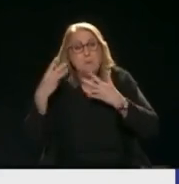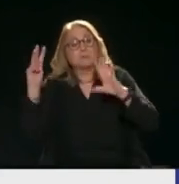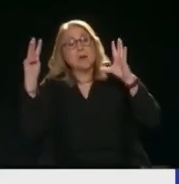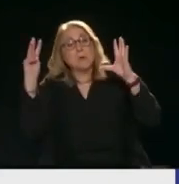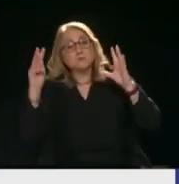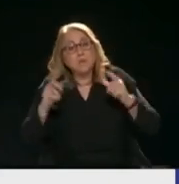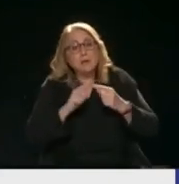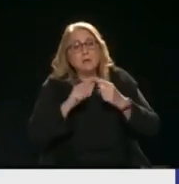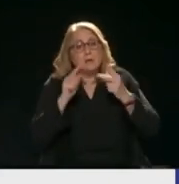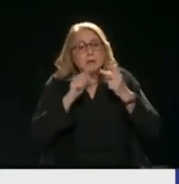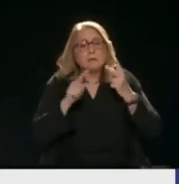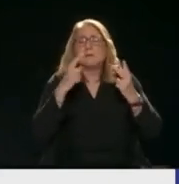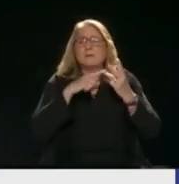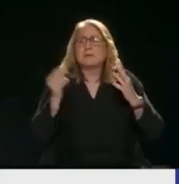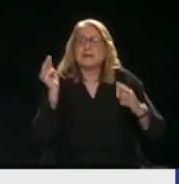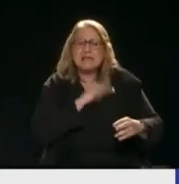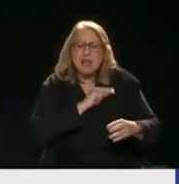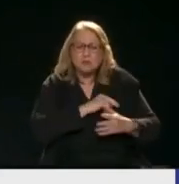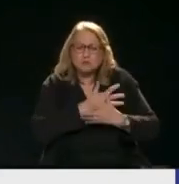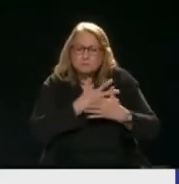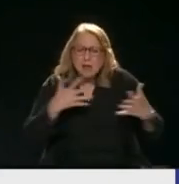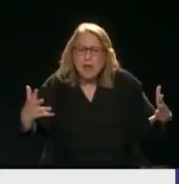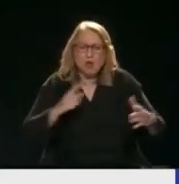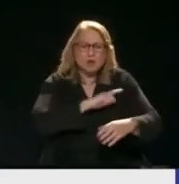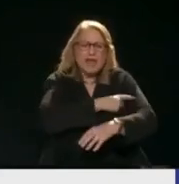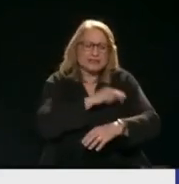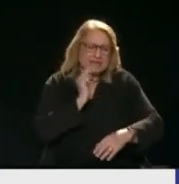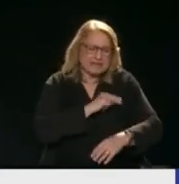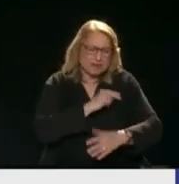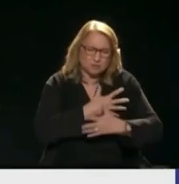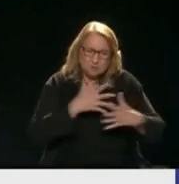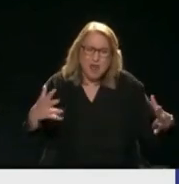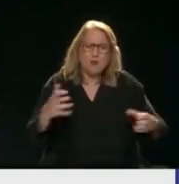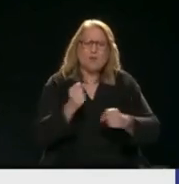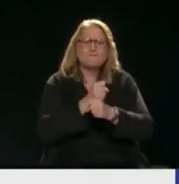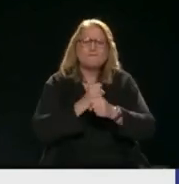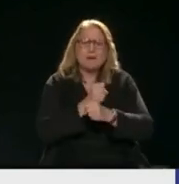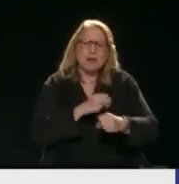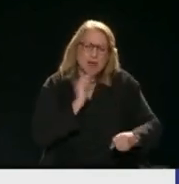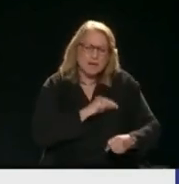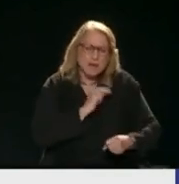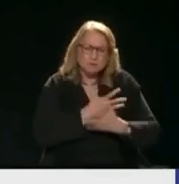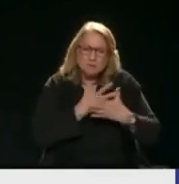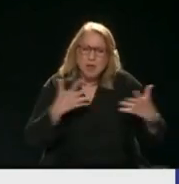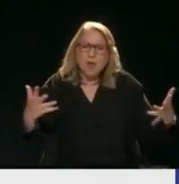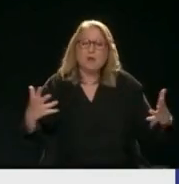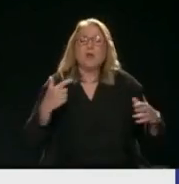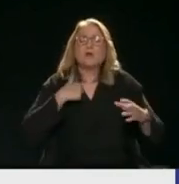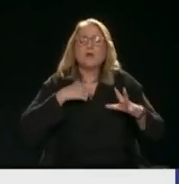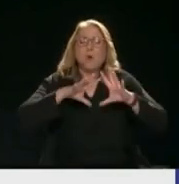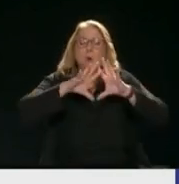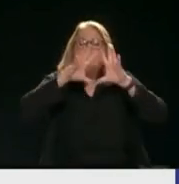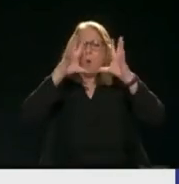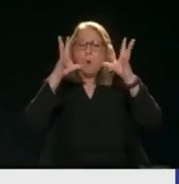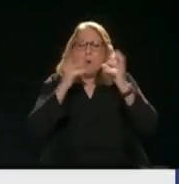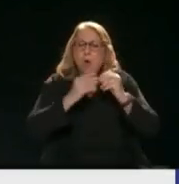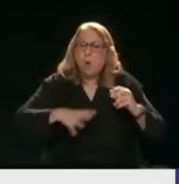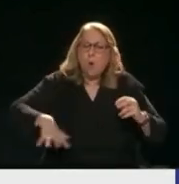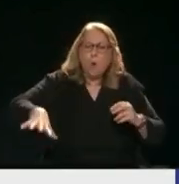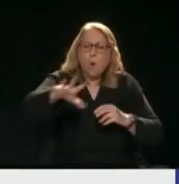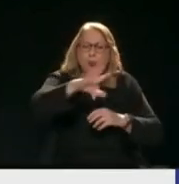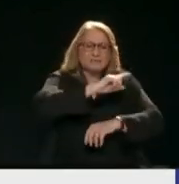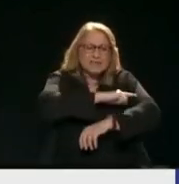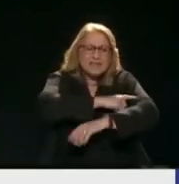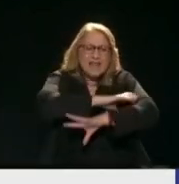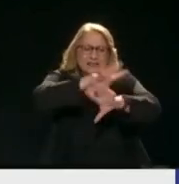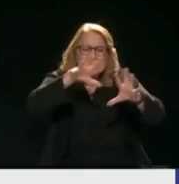φάρμακο και την ιατρική Αυτό θα μπει σε μια βάση Δεδομένου ότι όλοι οι γιατροί Είναι σε μια σέχτα Μαύρη σκοτεινή